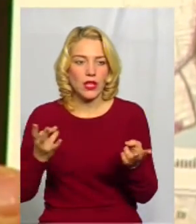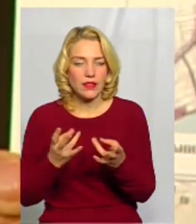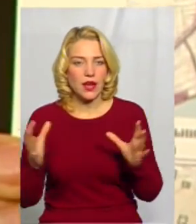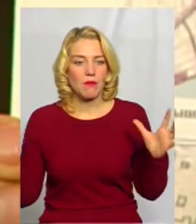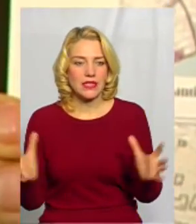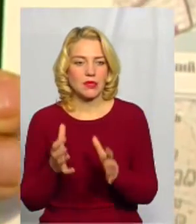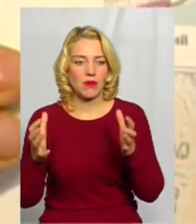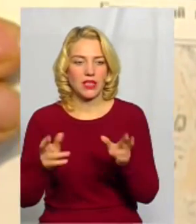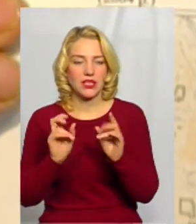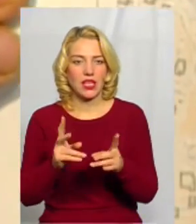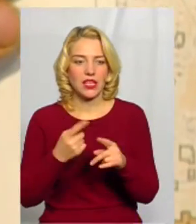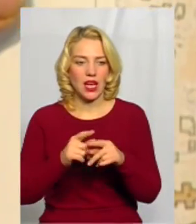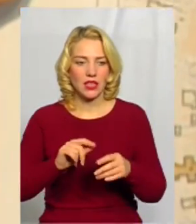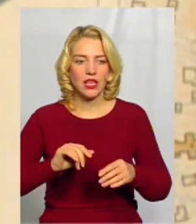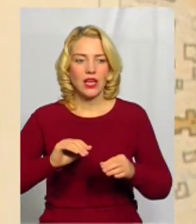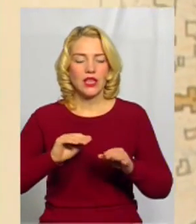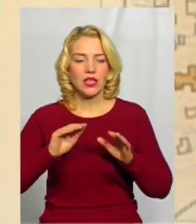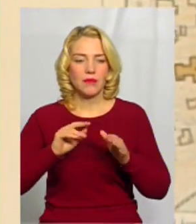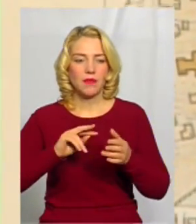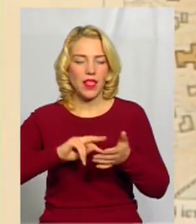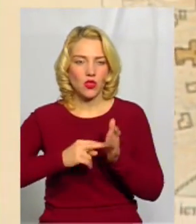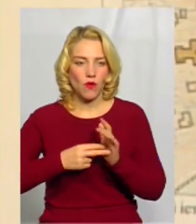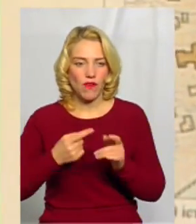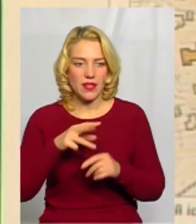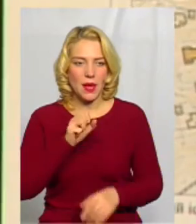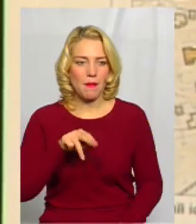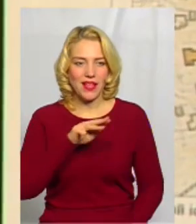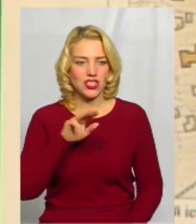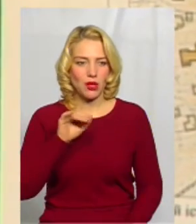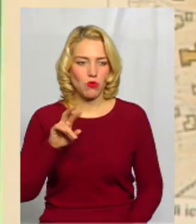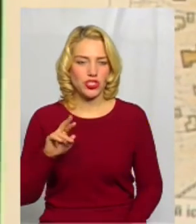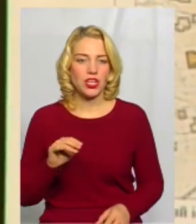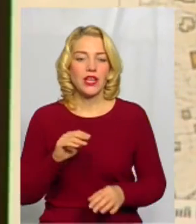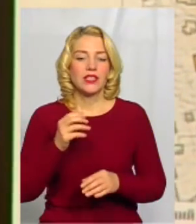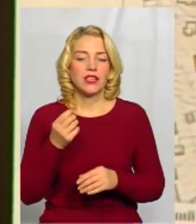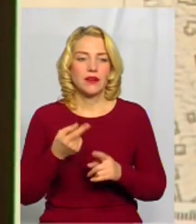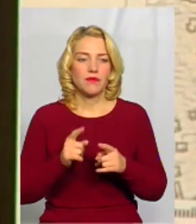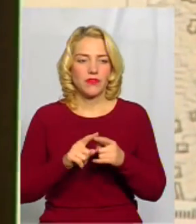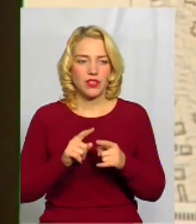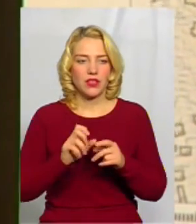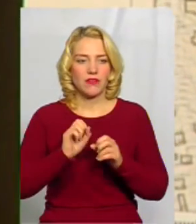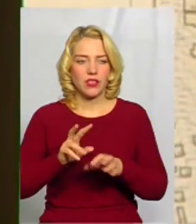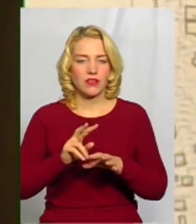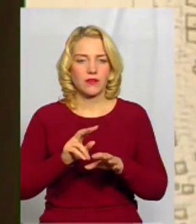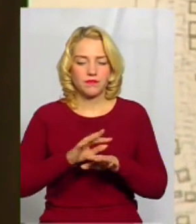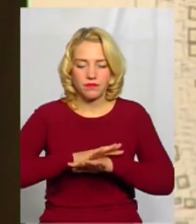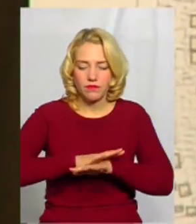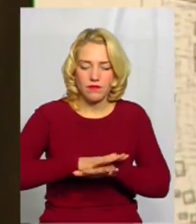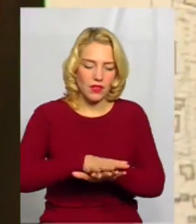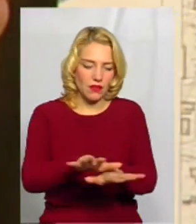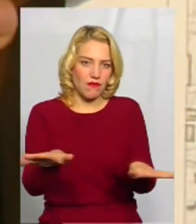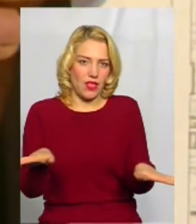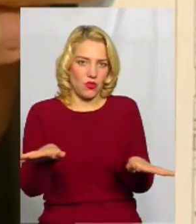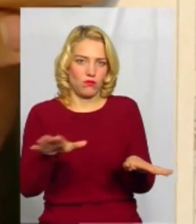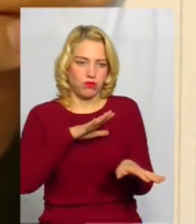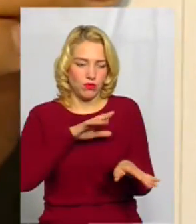зберегти так само, як і розпланування. Меджибі ще з 11-го століття розвивався на захід таким веєром, і дуже